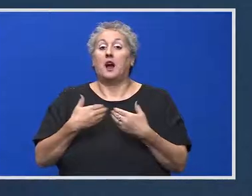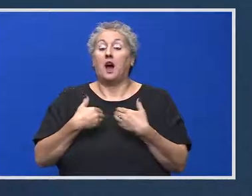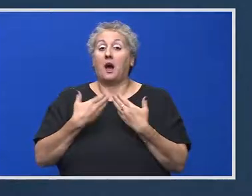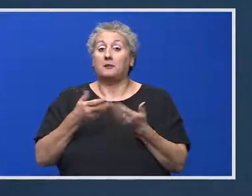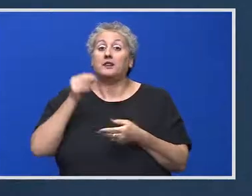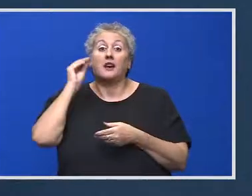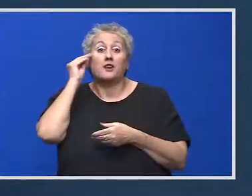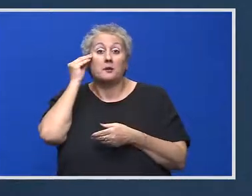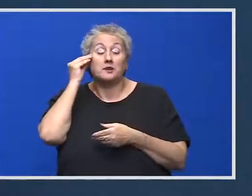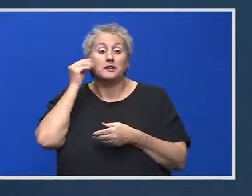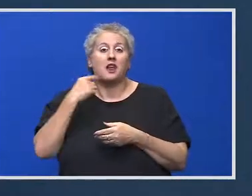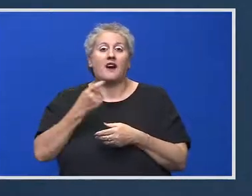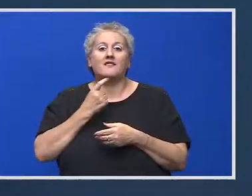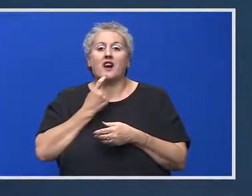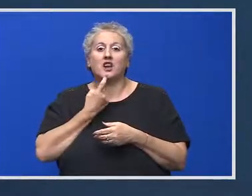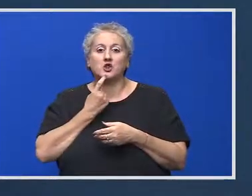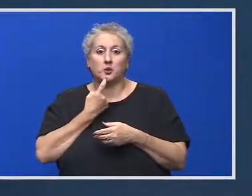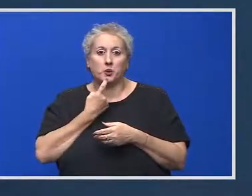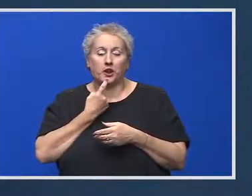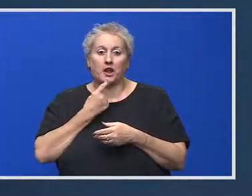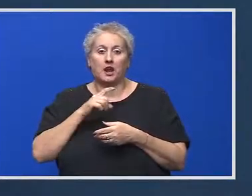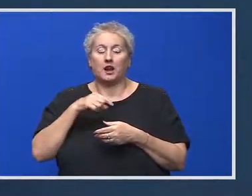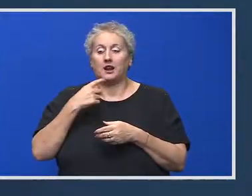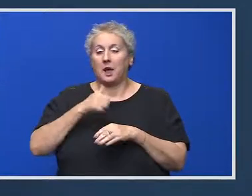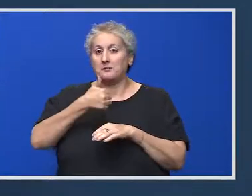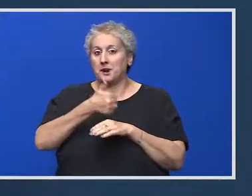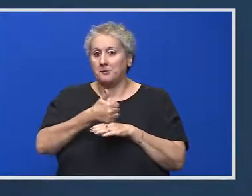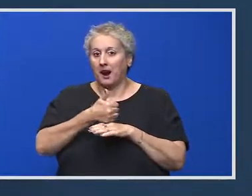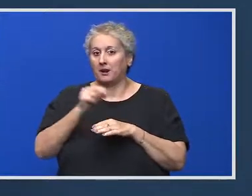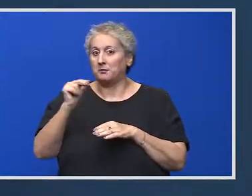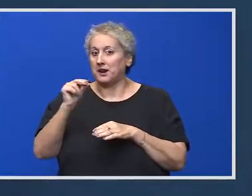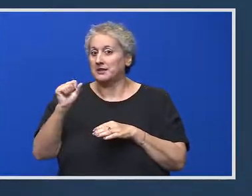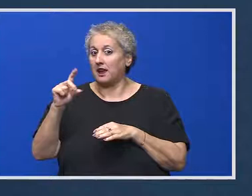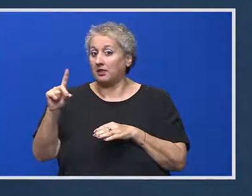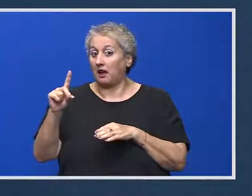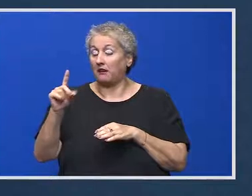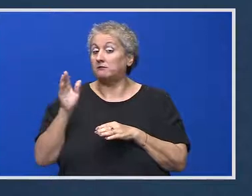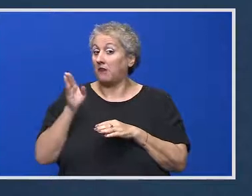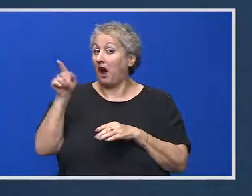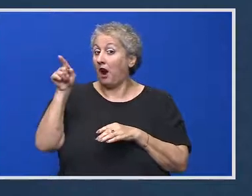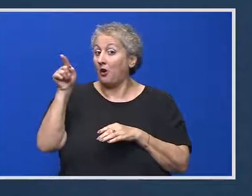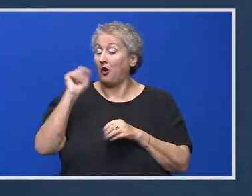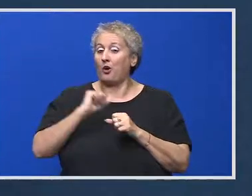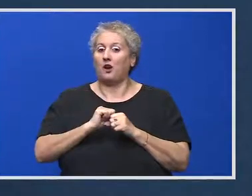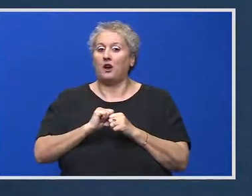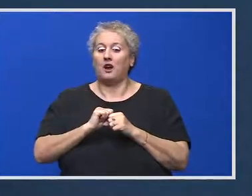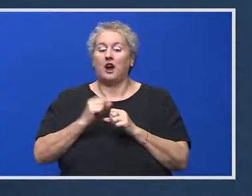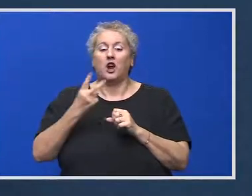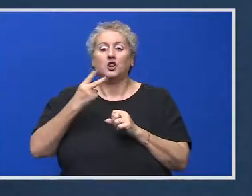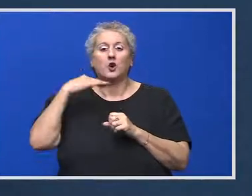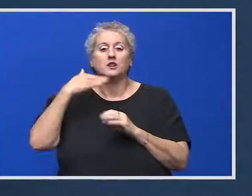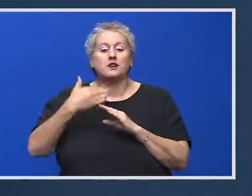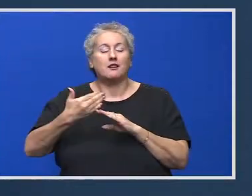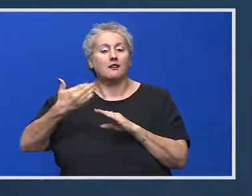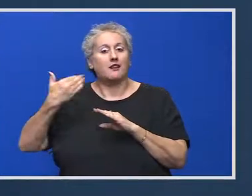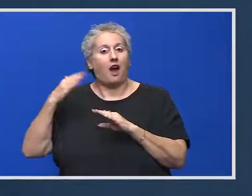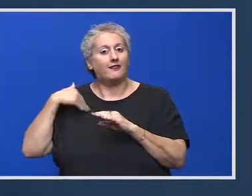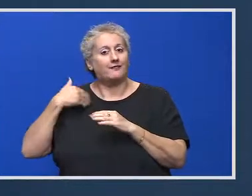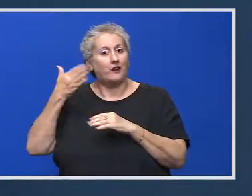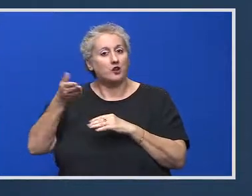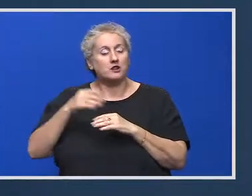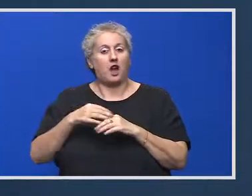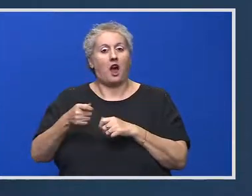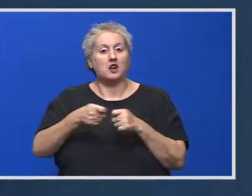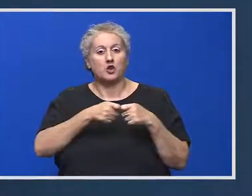Dacă vă auciți aminte la Vaslui, mi-am invitat pe primarii la PSD să vină să discutăm. Acum două zile am fost la Asociația Municipului din România.